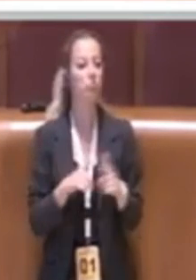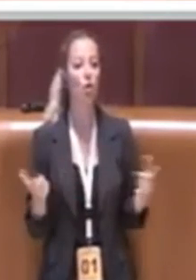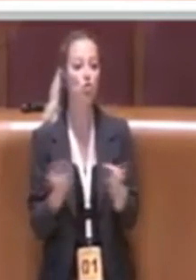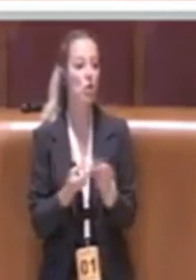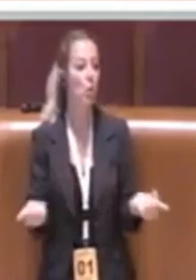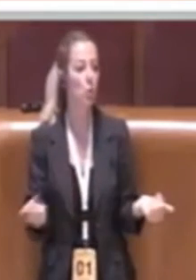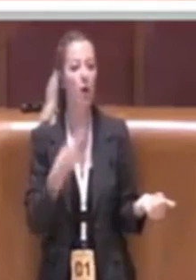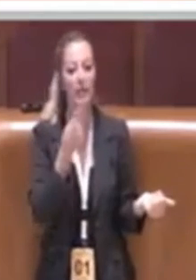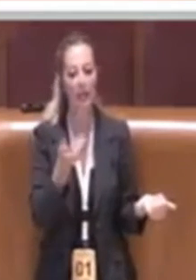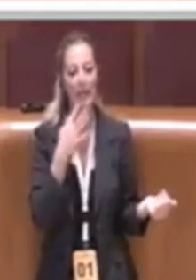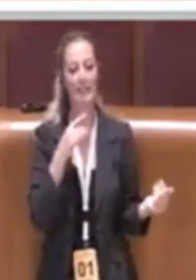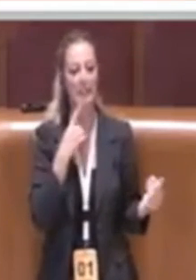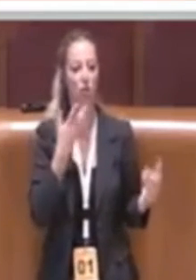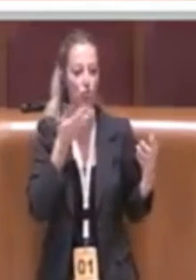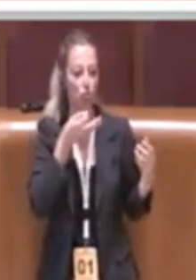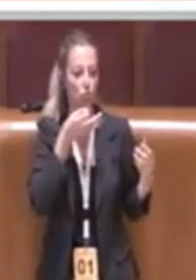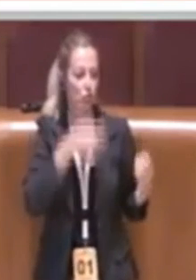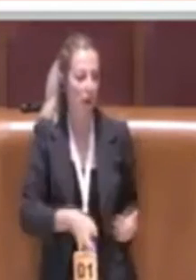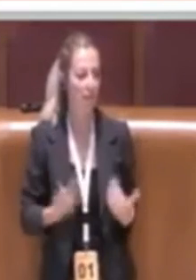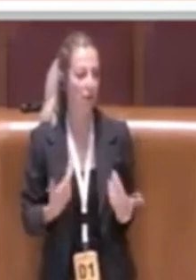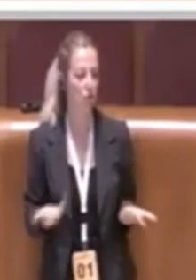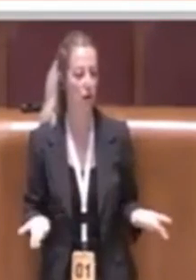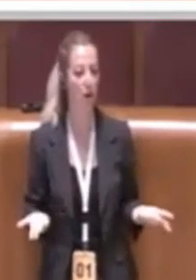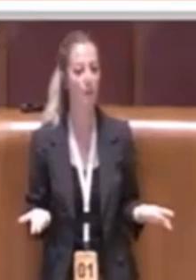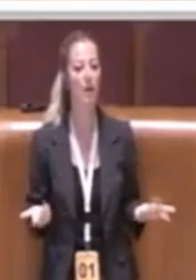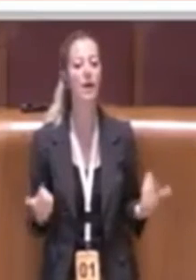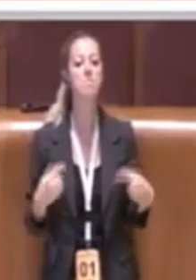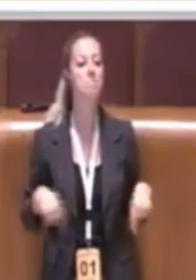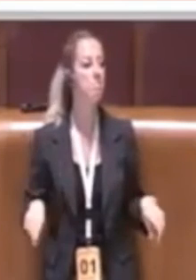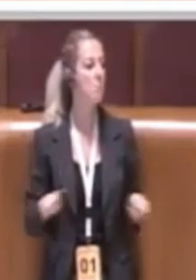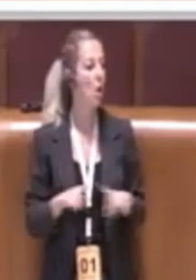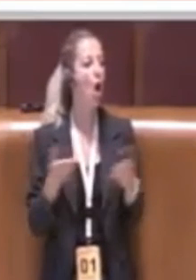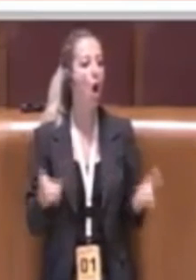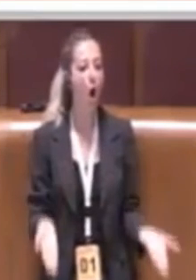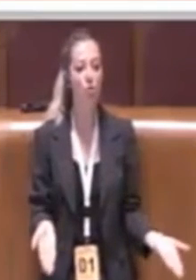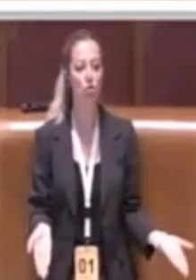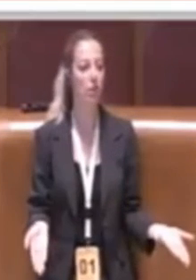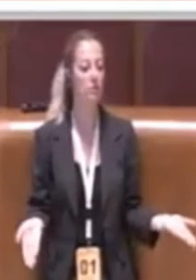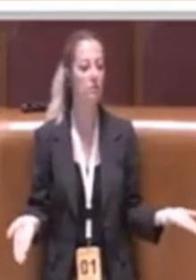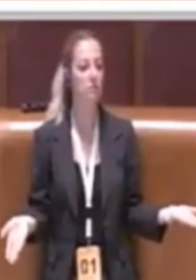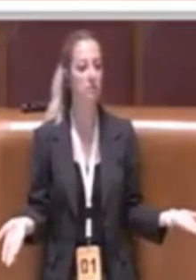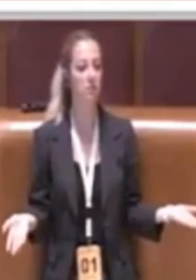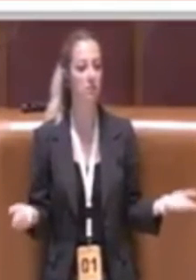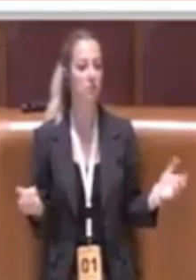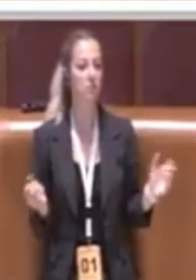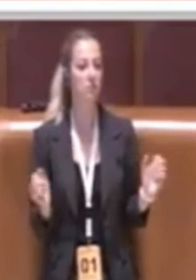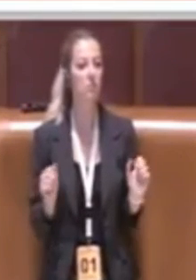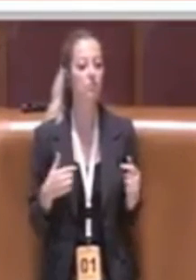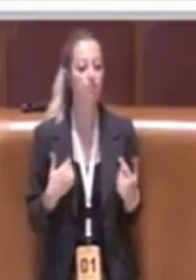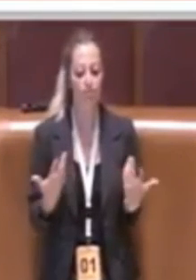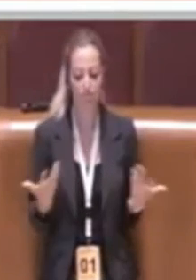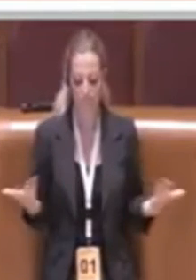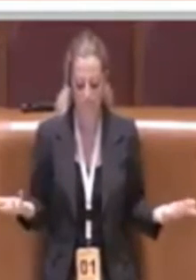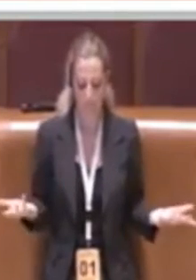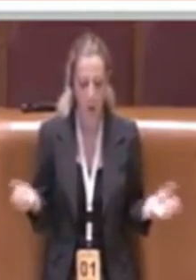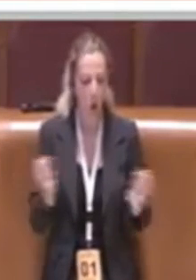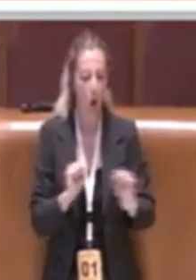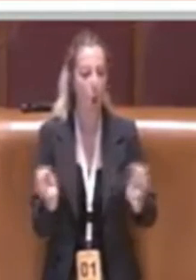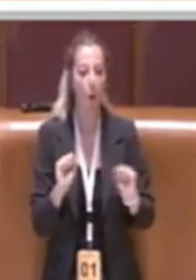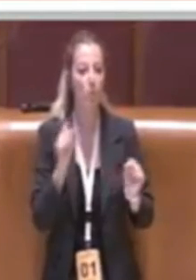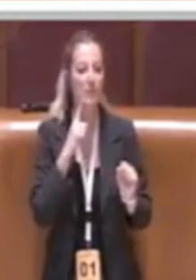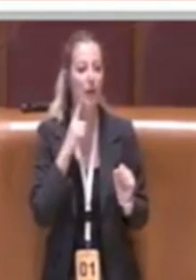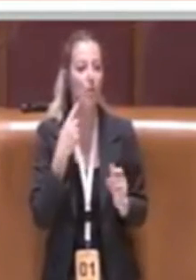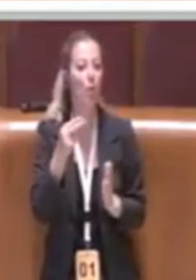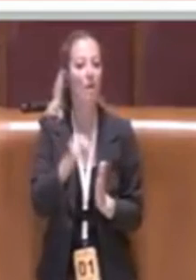facciamo, noi oggi non siamo nella condizione di poter votare questa